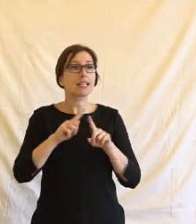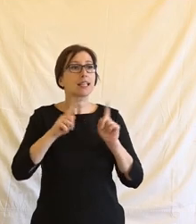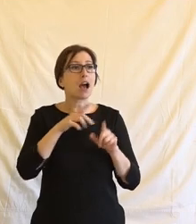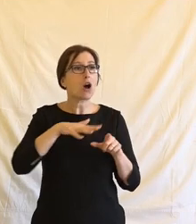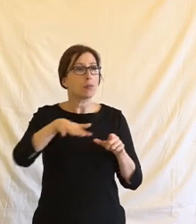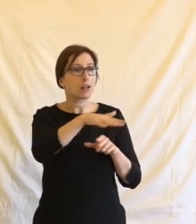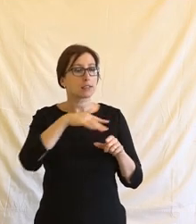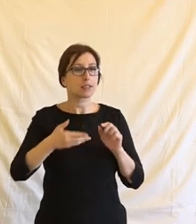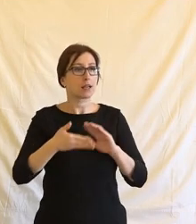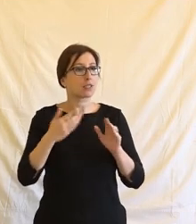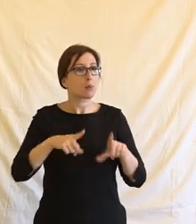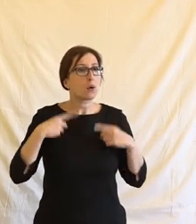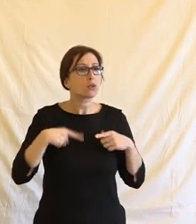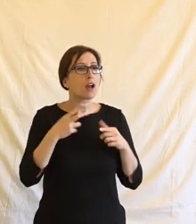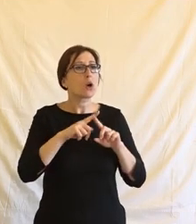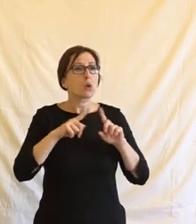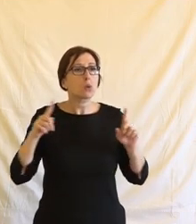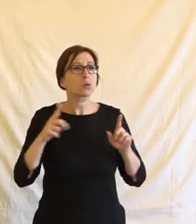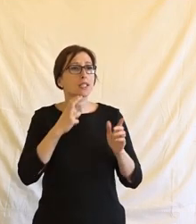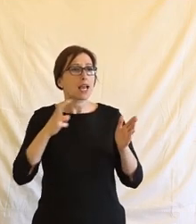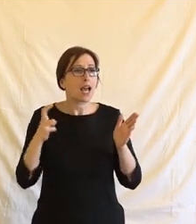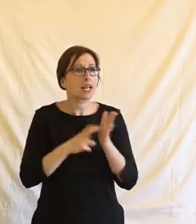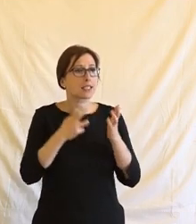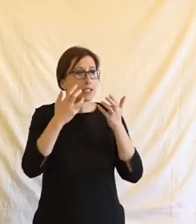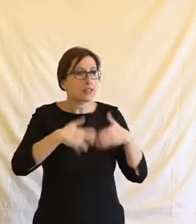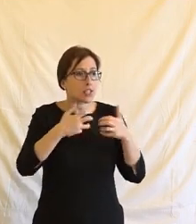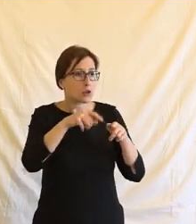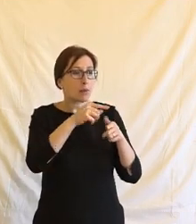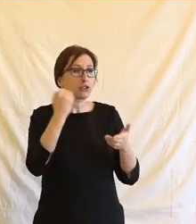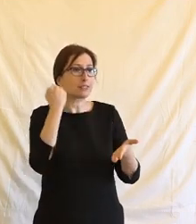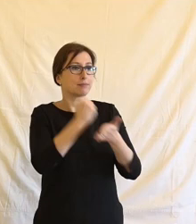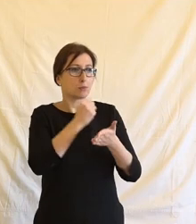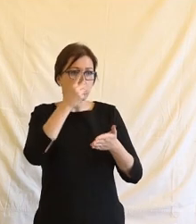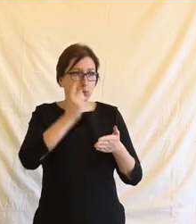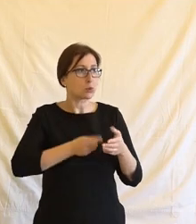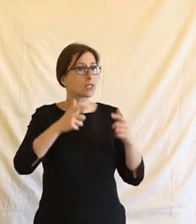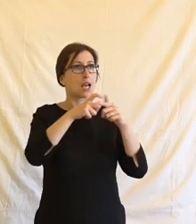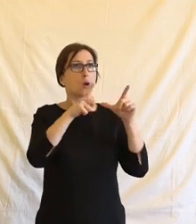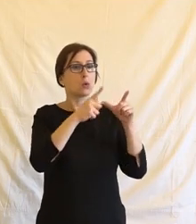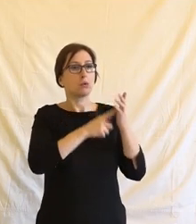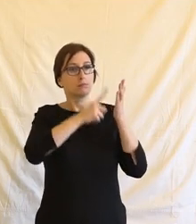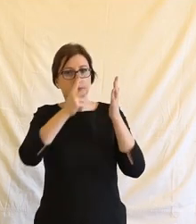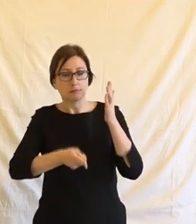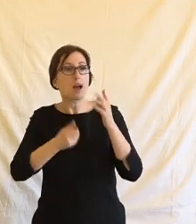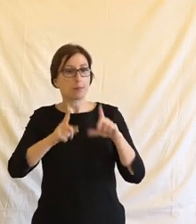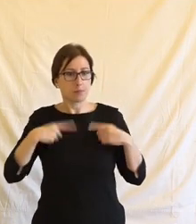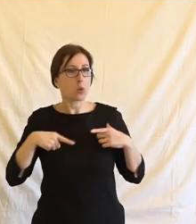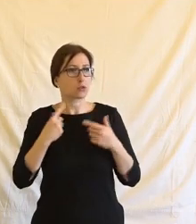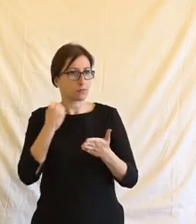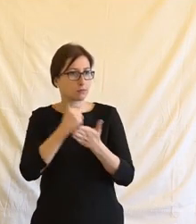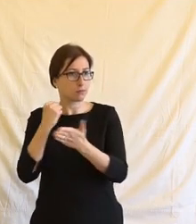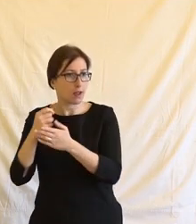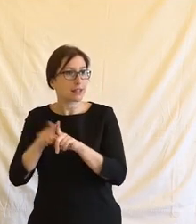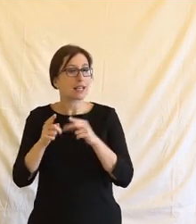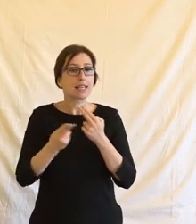oblastí, například používání různých elektrických výrobků a tak dál, že vlastně certifikace je běžným nástrojem, který používáme a také hodnotí